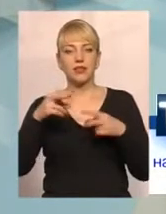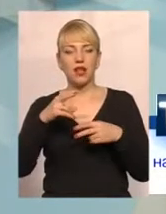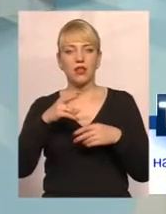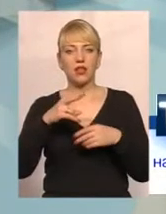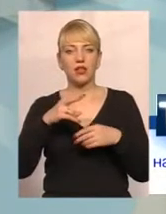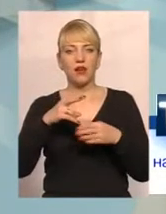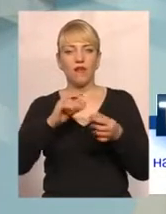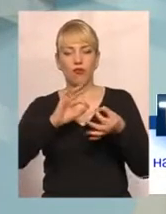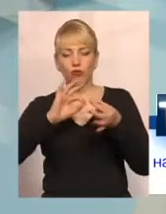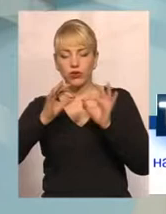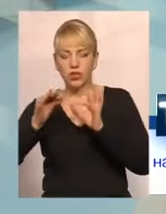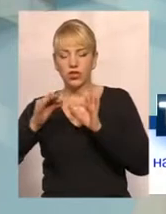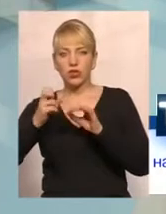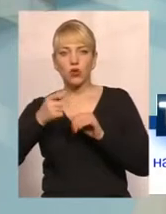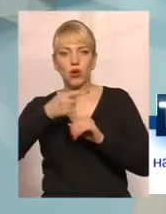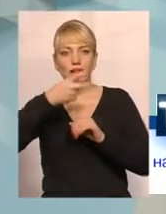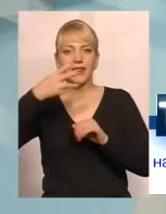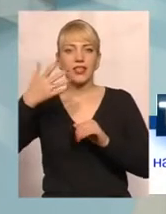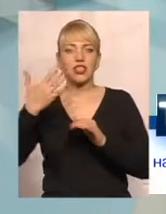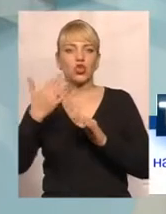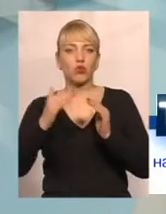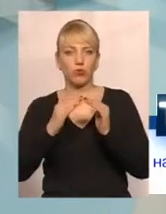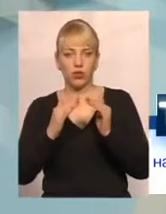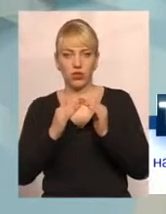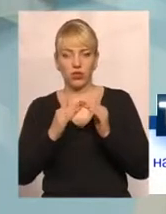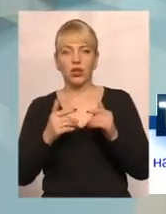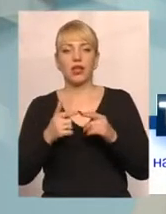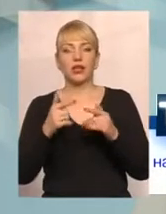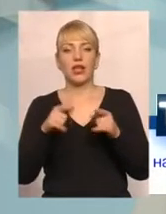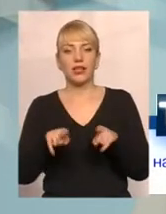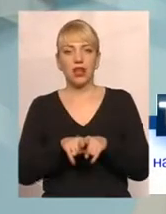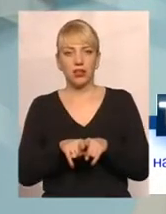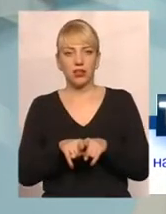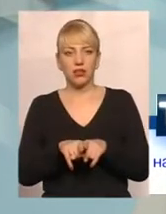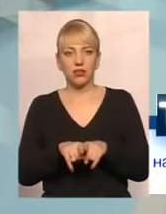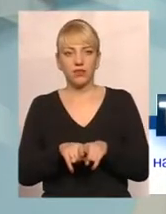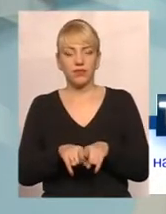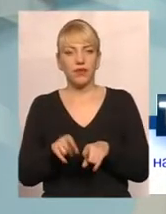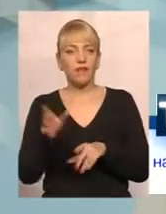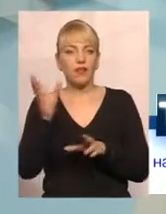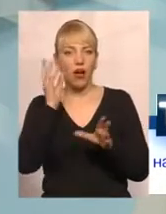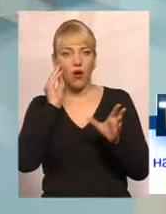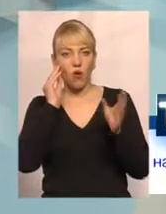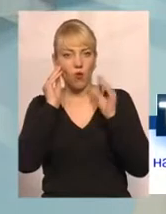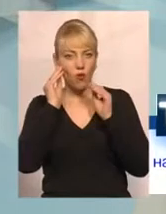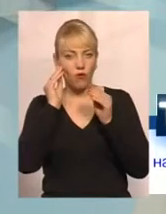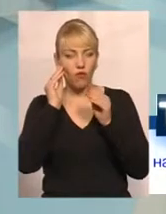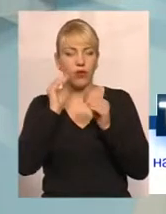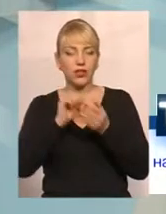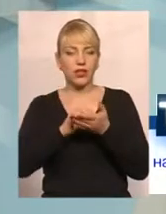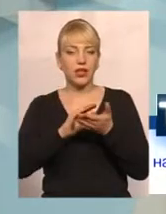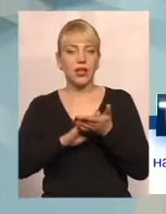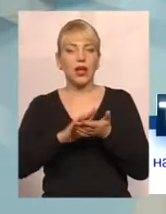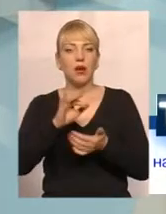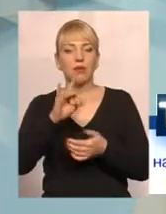Тому такий механізм, на жаль, температурний режим в даному випадку враховувати при призначенні